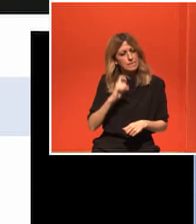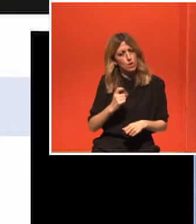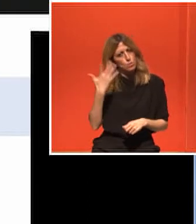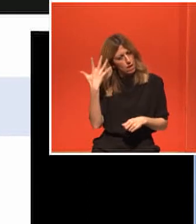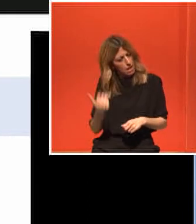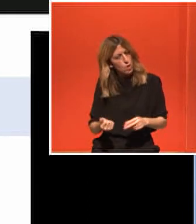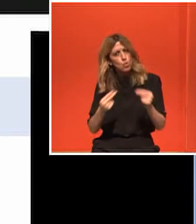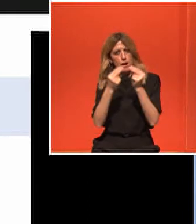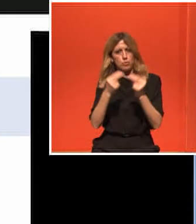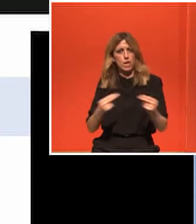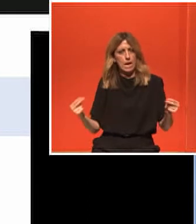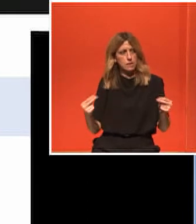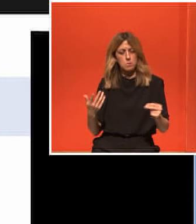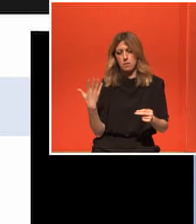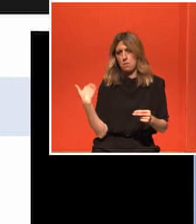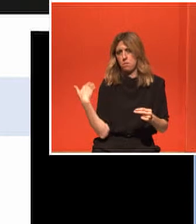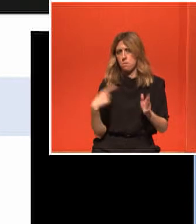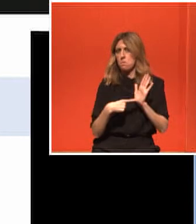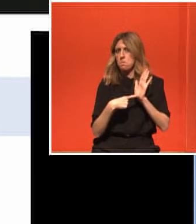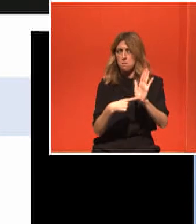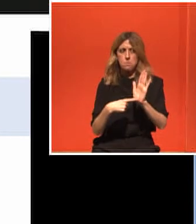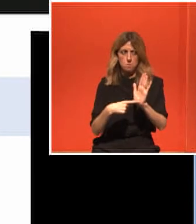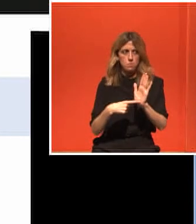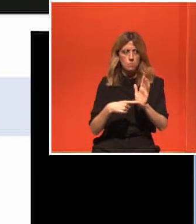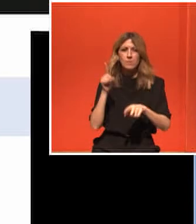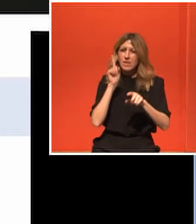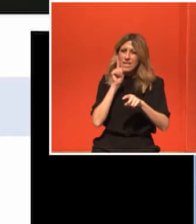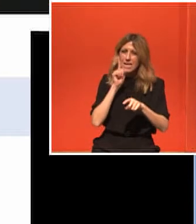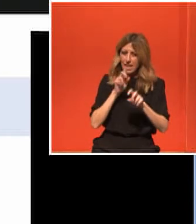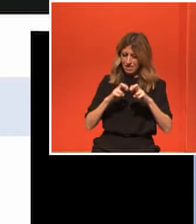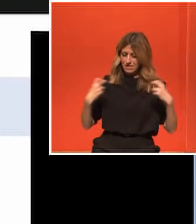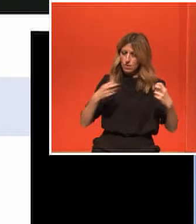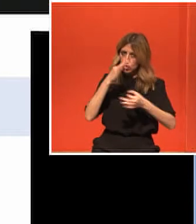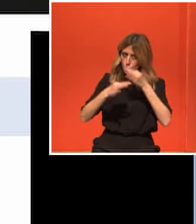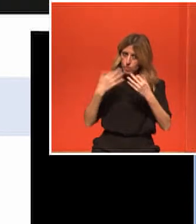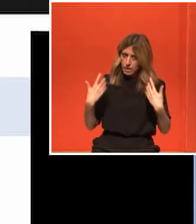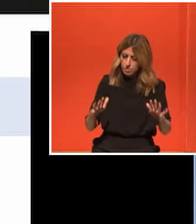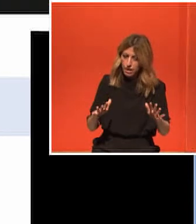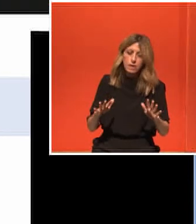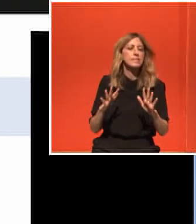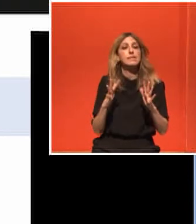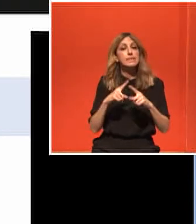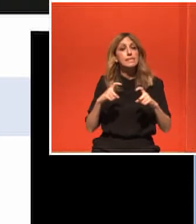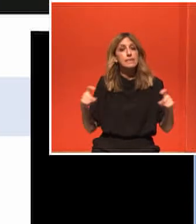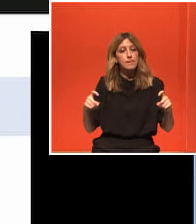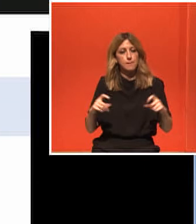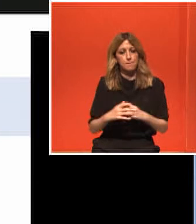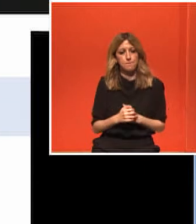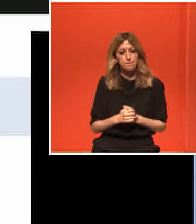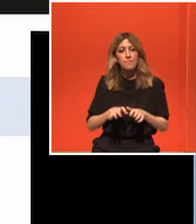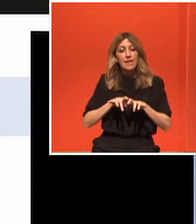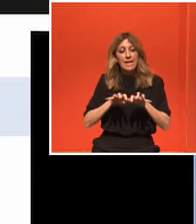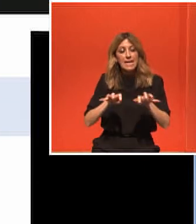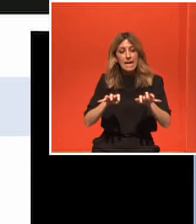ακούστηκαν κιόλας από τις συμμετέχουσες στο πάνελ ότι η θεραπεία στον